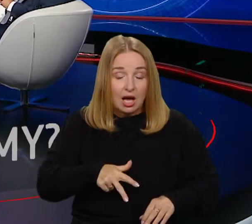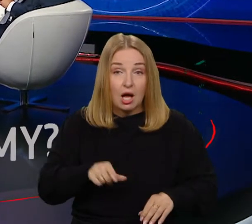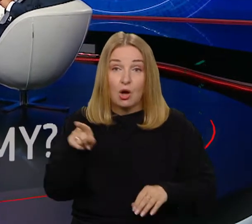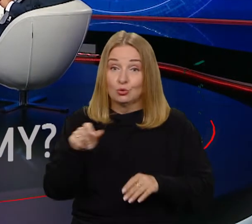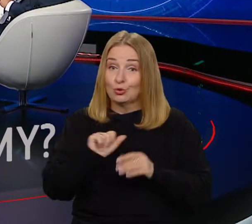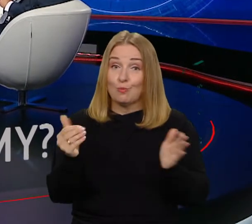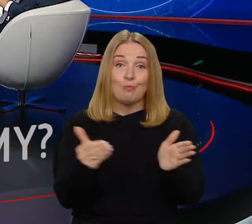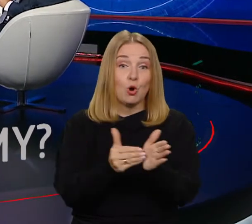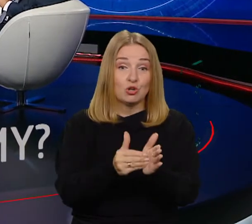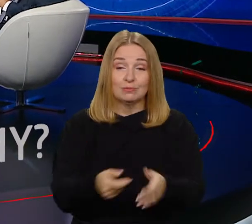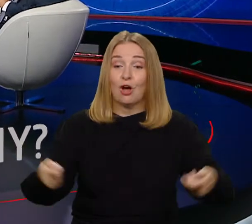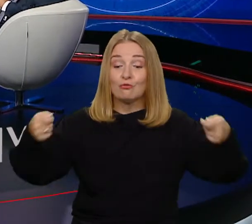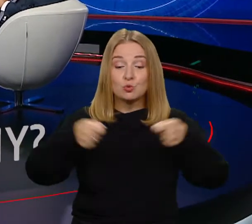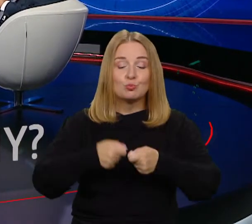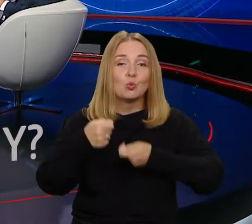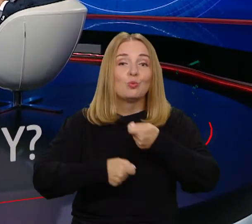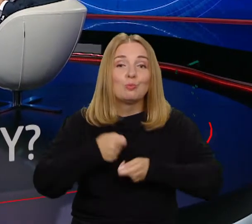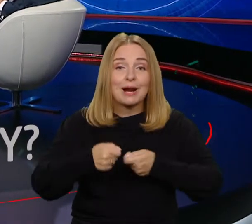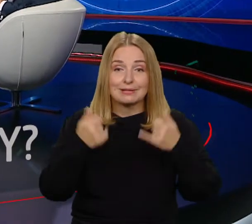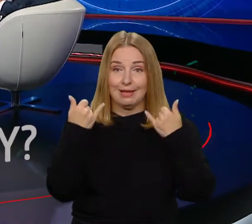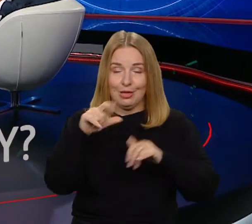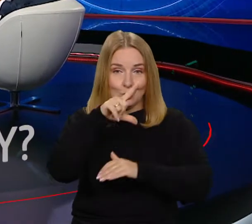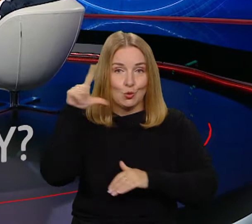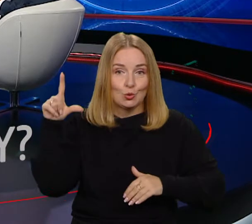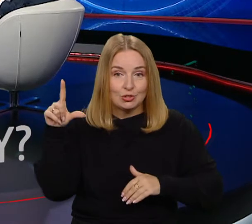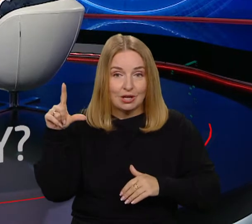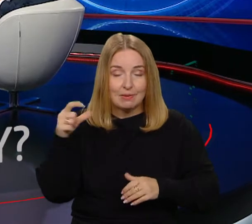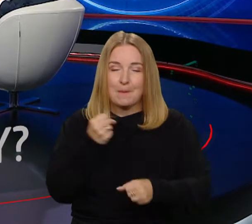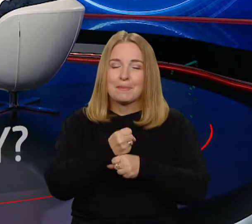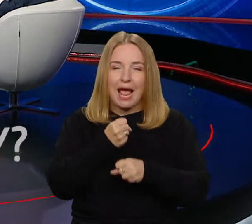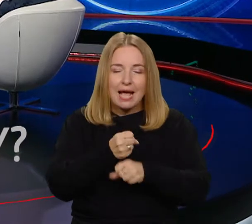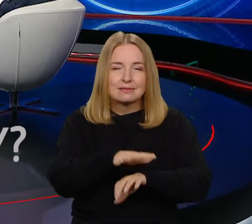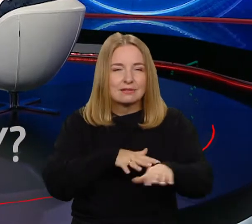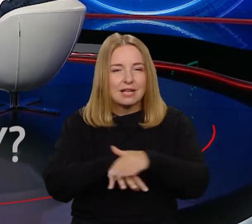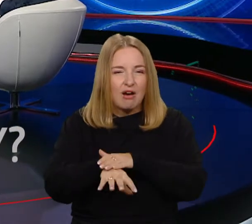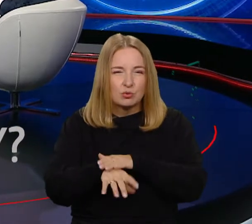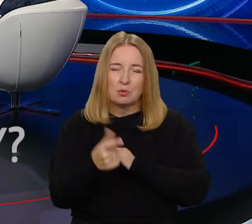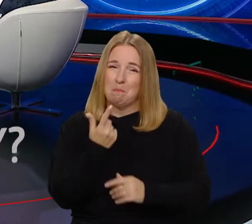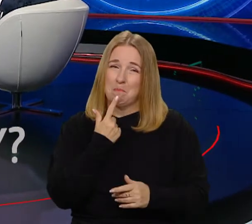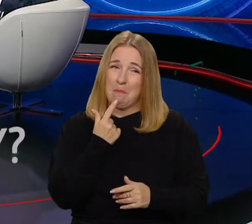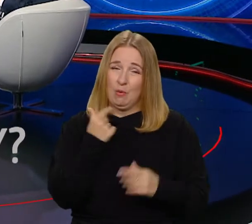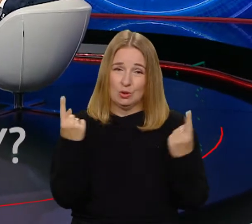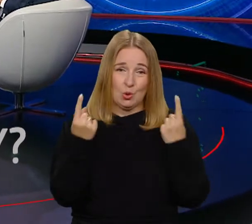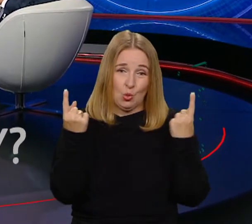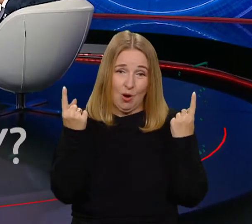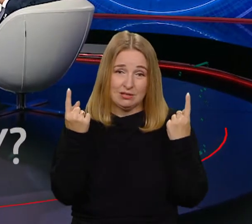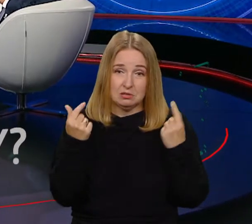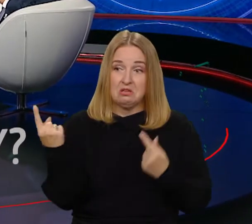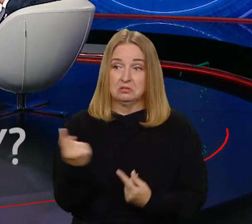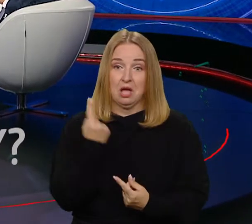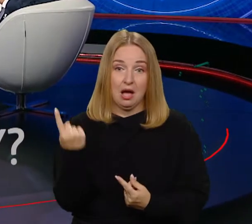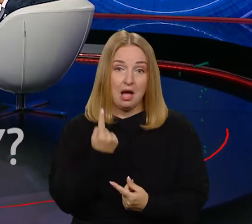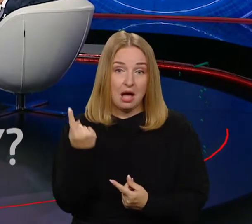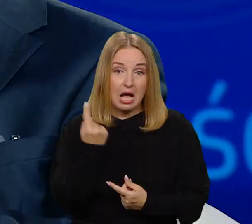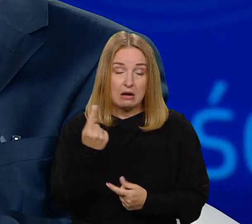współpracować, współżyć z innymi. W pracy zawodowej bardzo rzadko się zdarza, że jesteśmy taką samotną